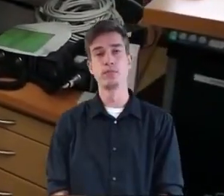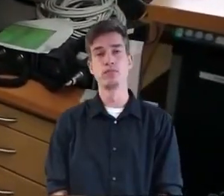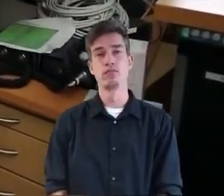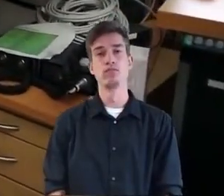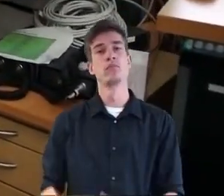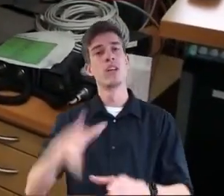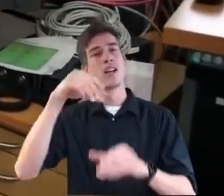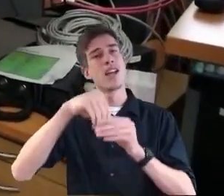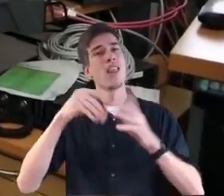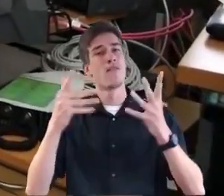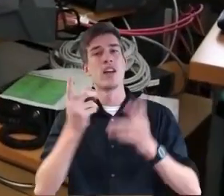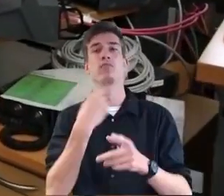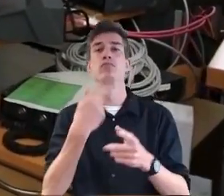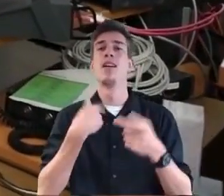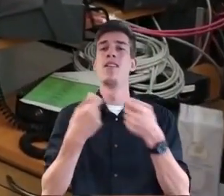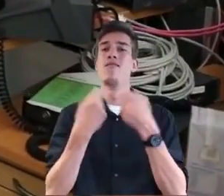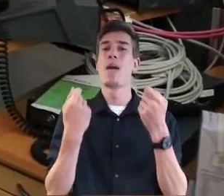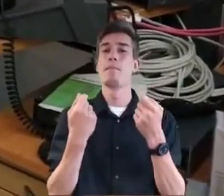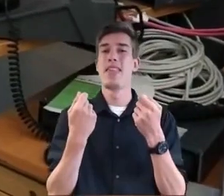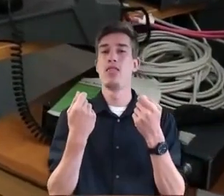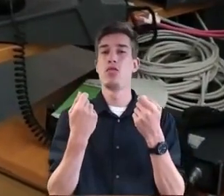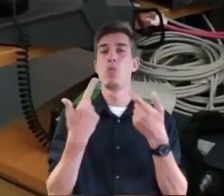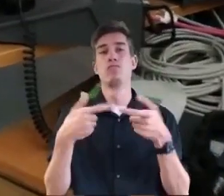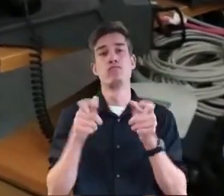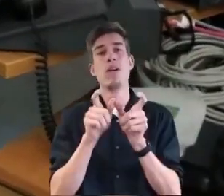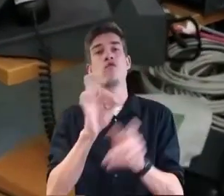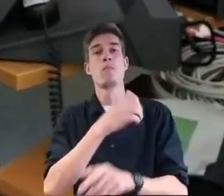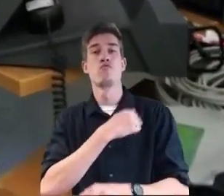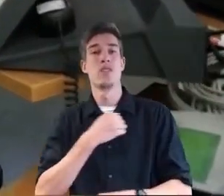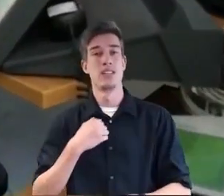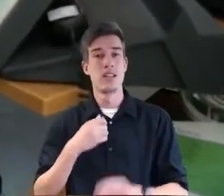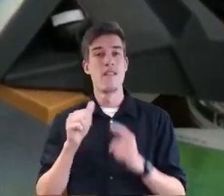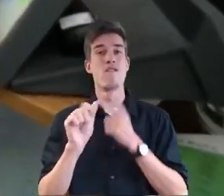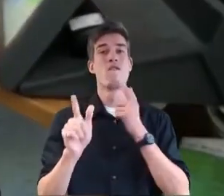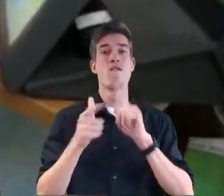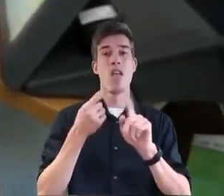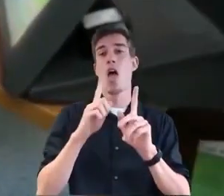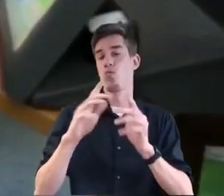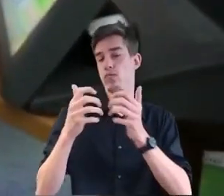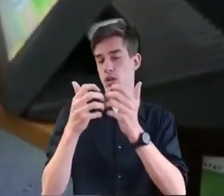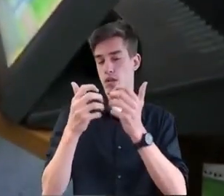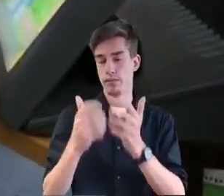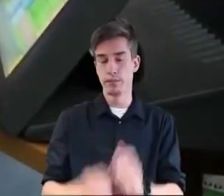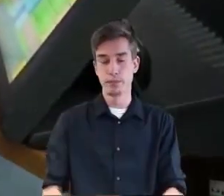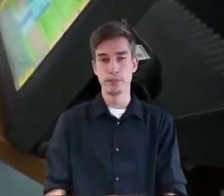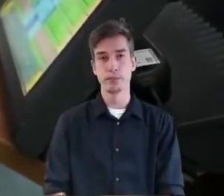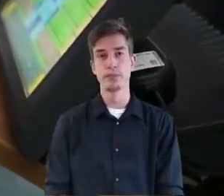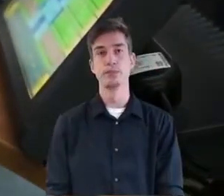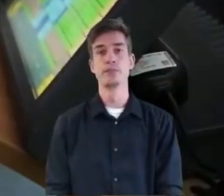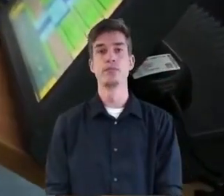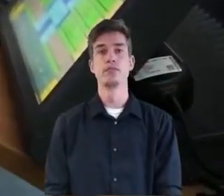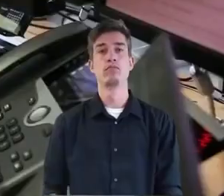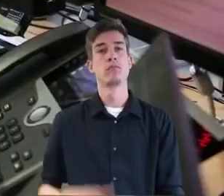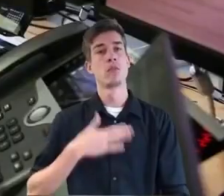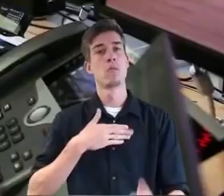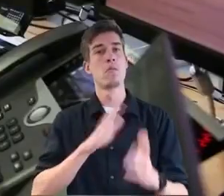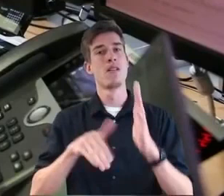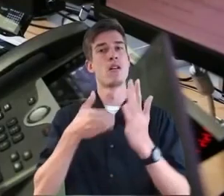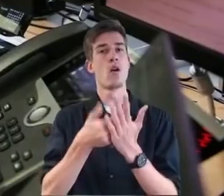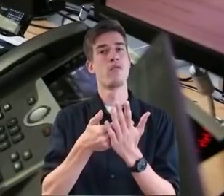schon sagt, sind wir ein Verbindungselement zur Bundeswehr und auch zur NATO. Die Hauptaufgabe der